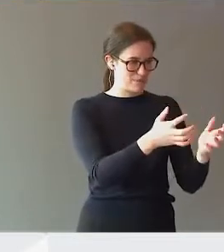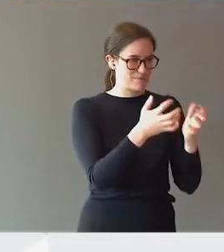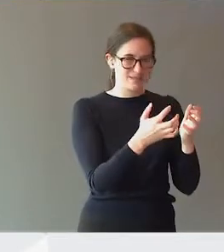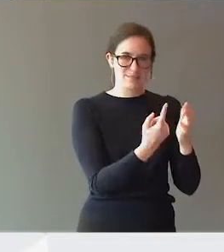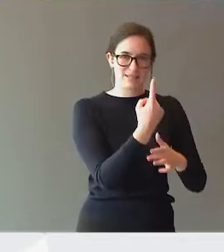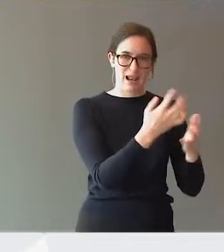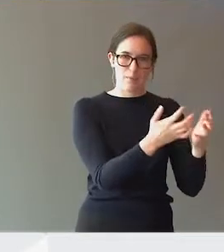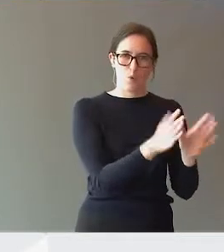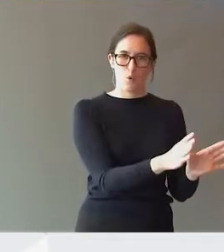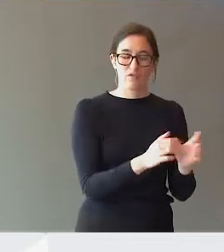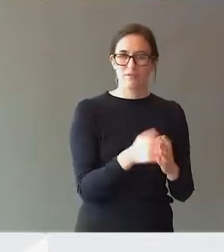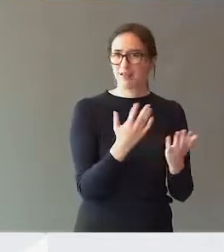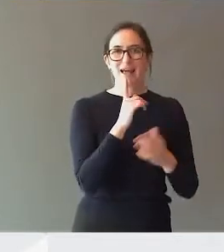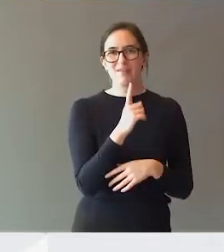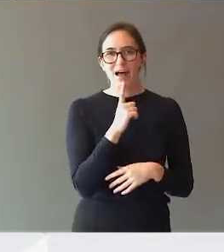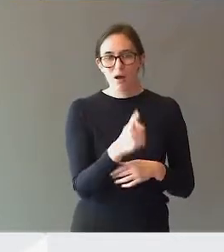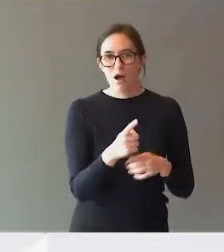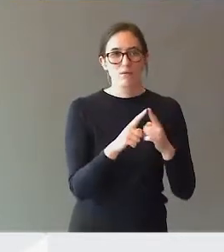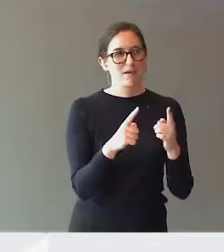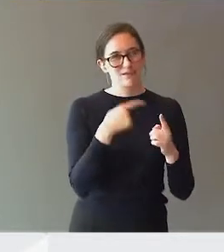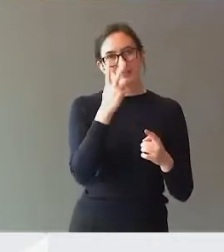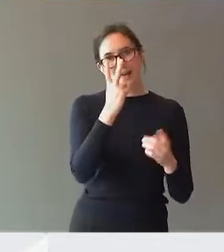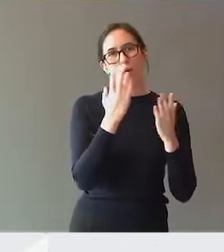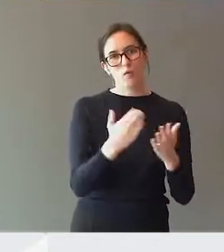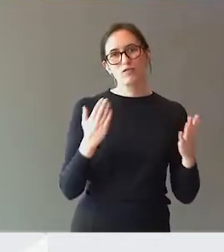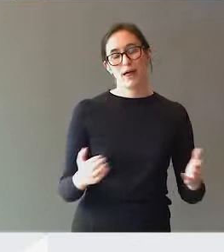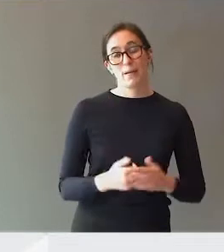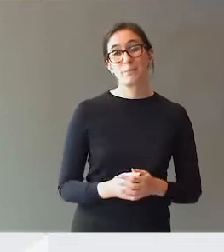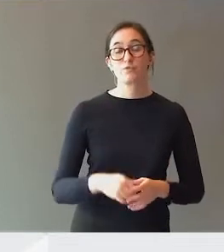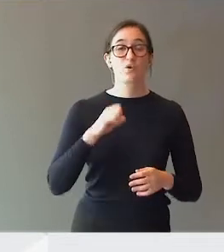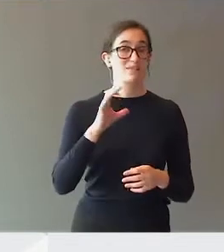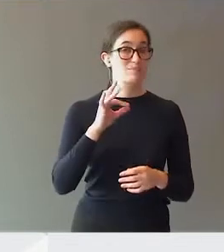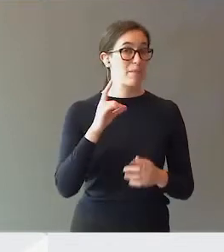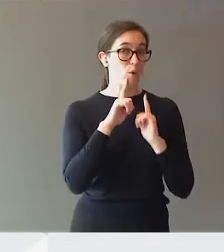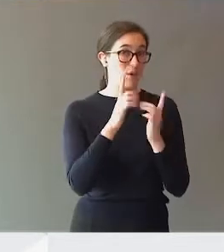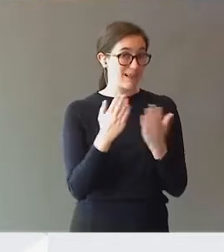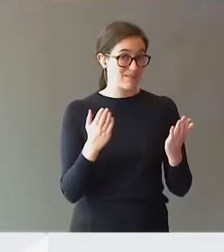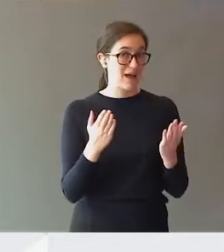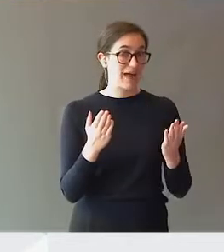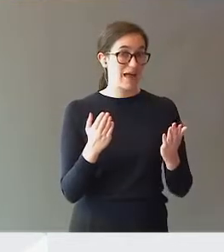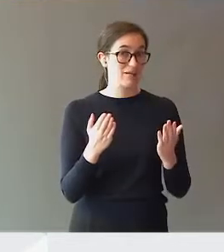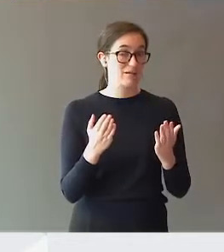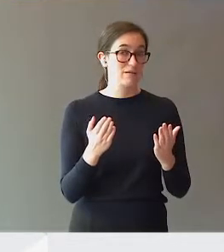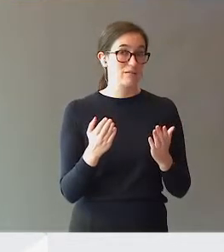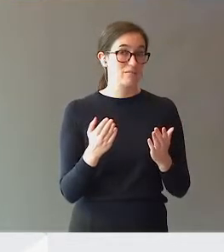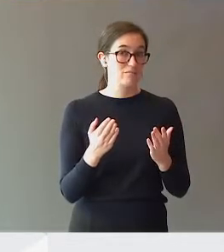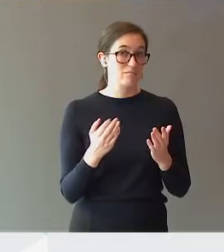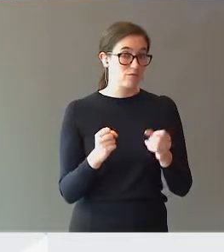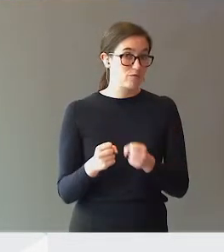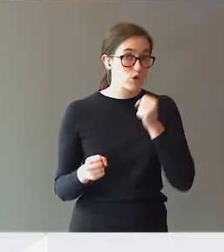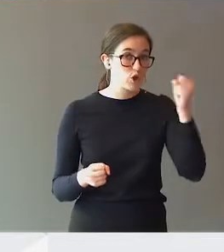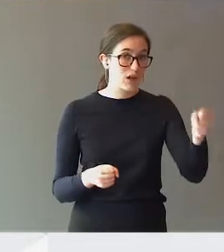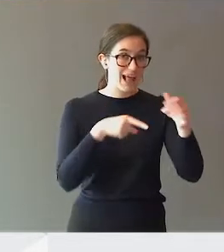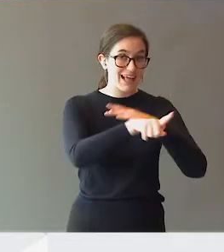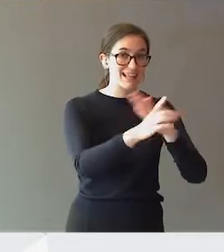Det er ikke hverdags, men vi ser det veldig ofte. Så når vi har hatt PP-rådgiver som har vært flyttet ut i